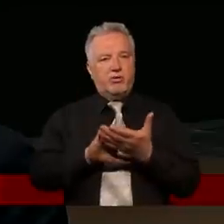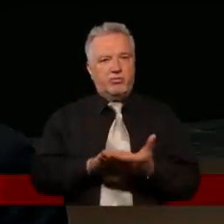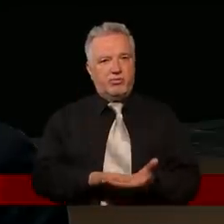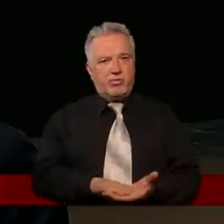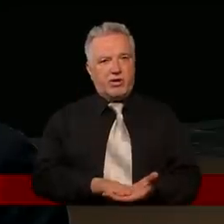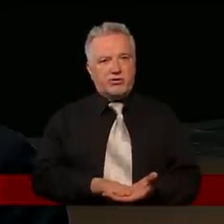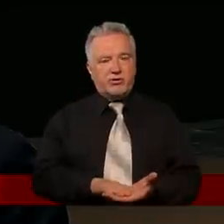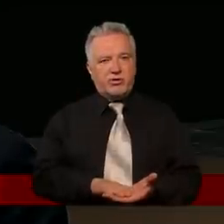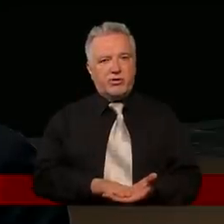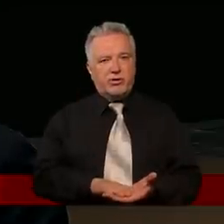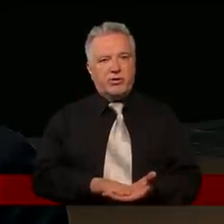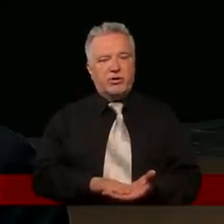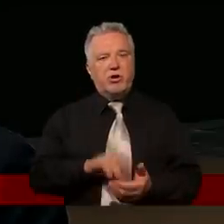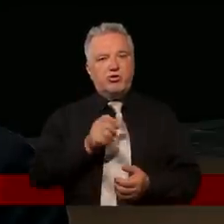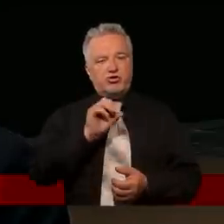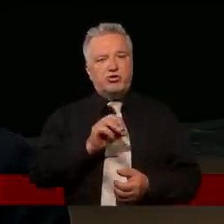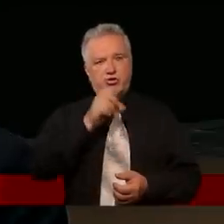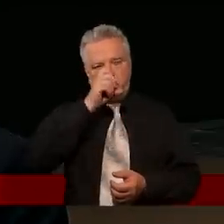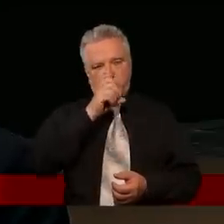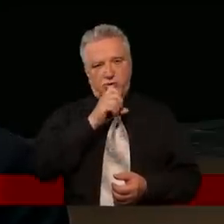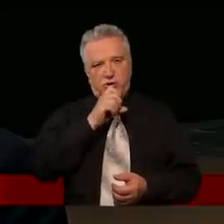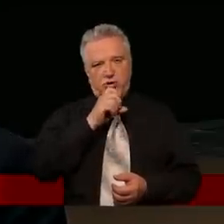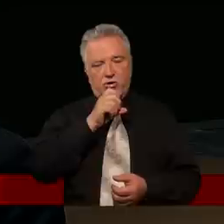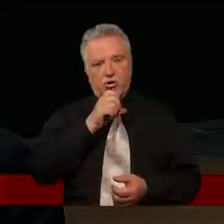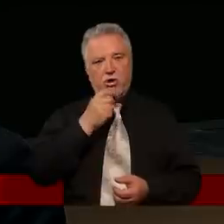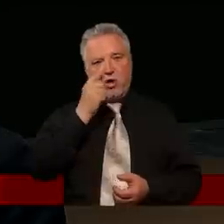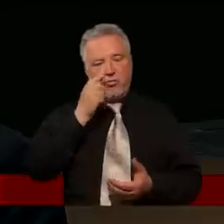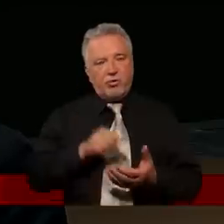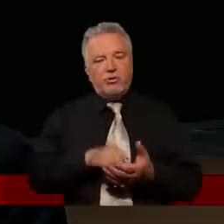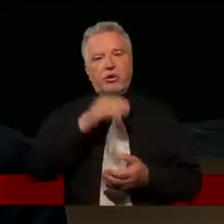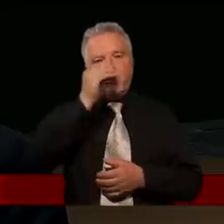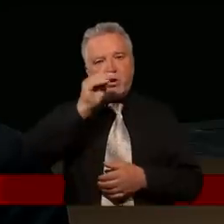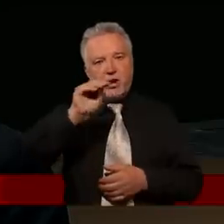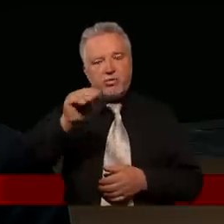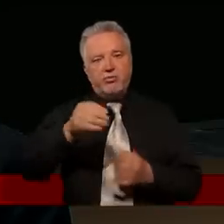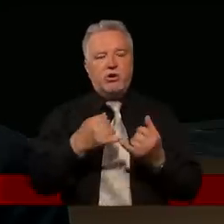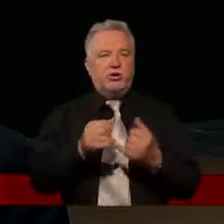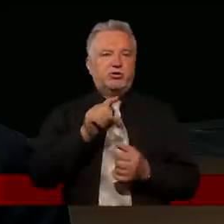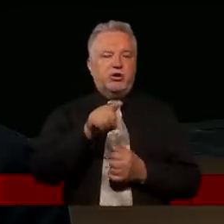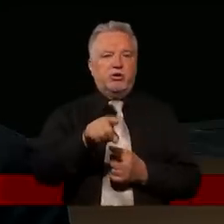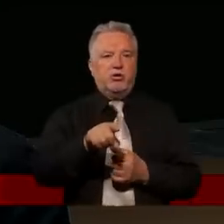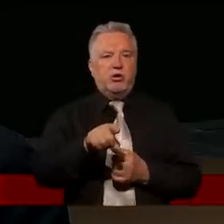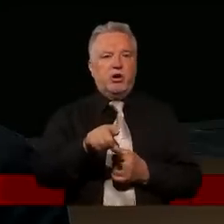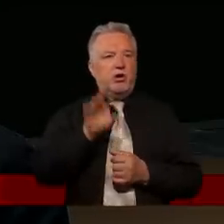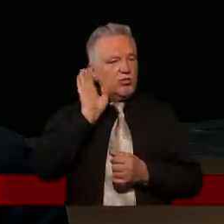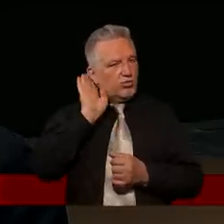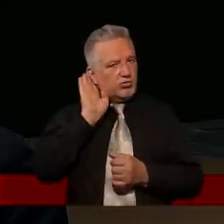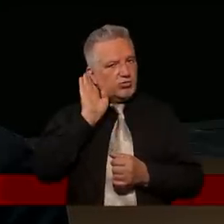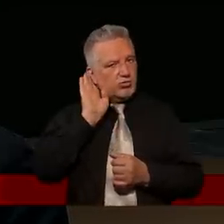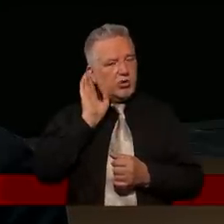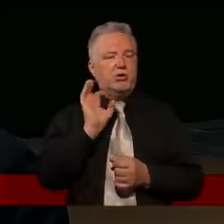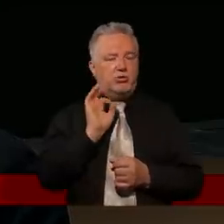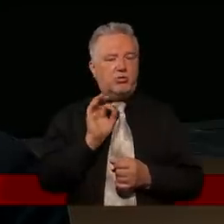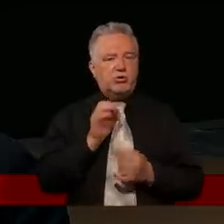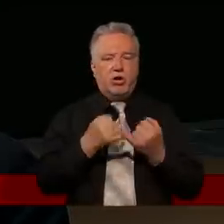coś niewłaściwego, to mamy napominanie. I teraz jeżeli ta osoba usłucha jednej